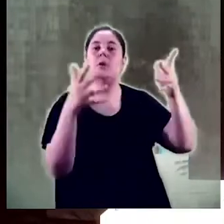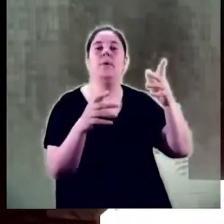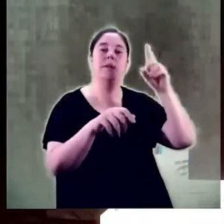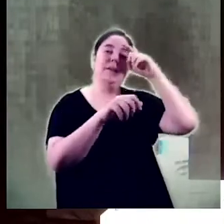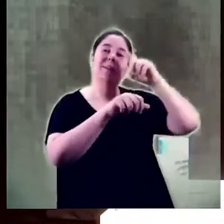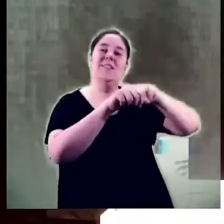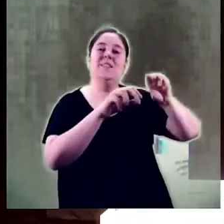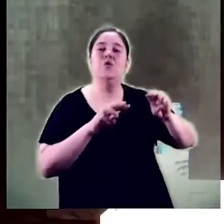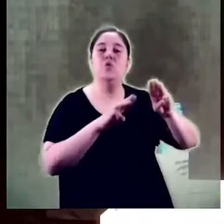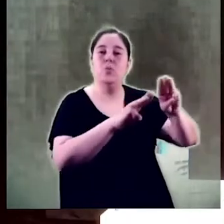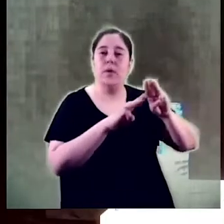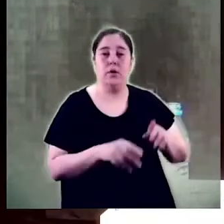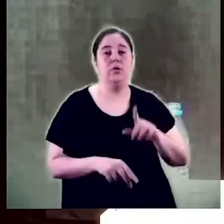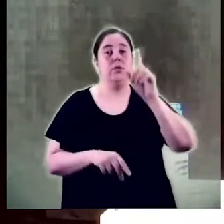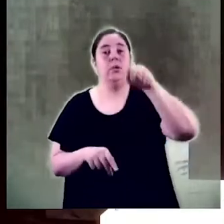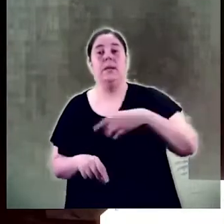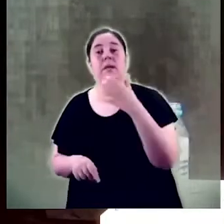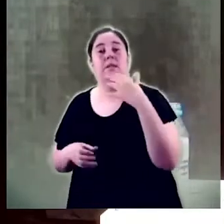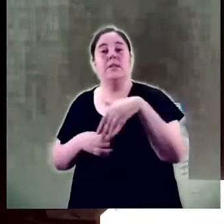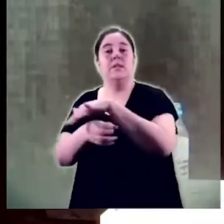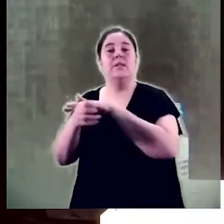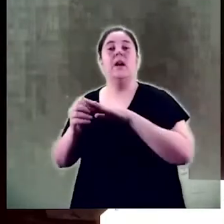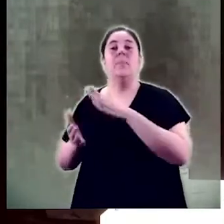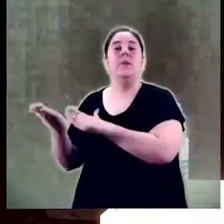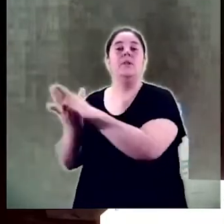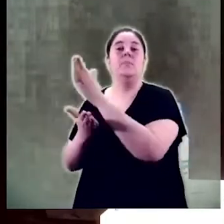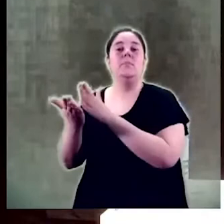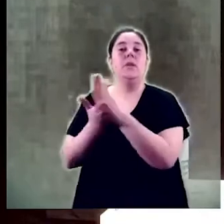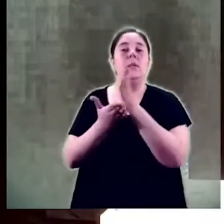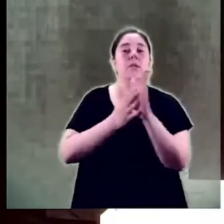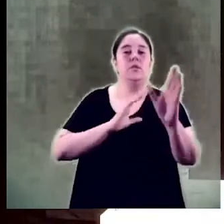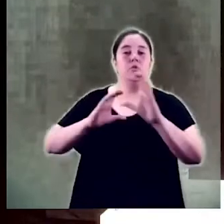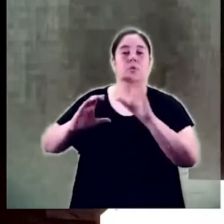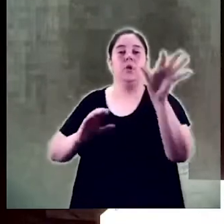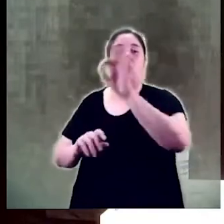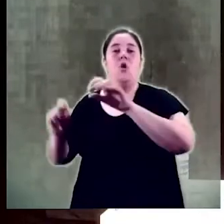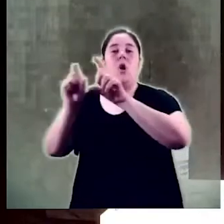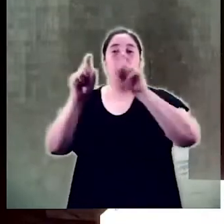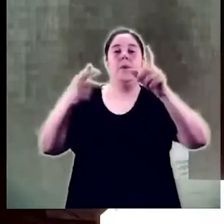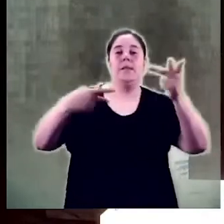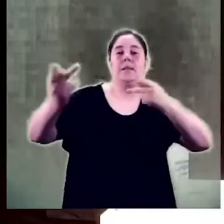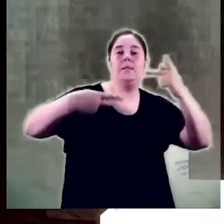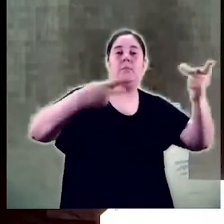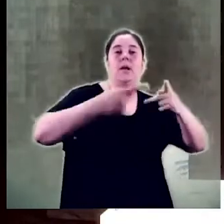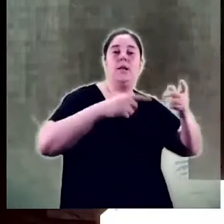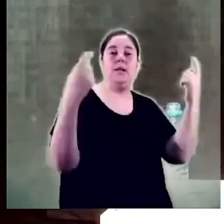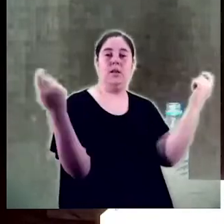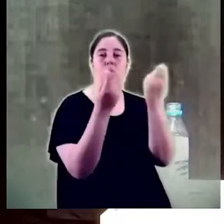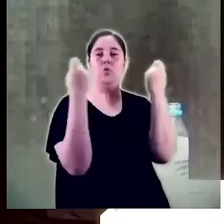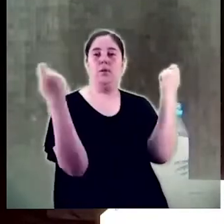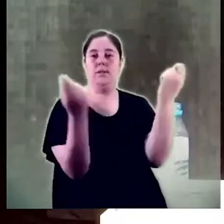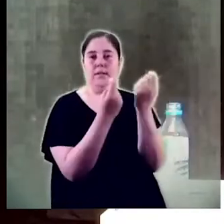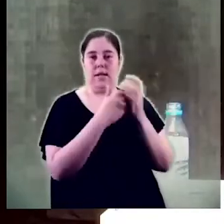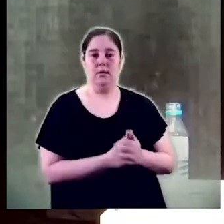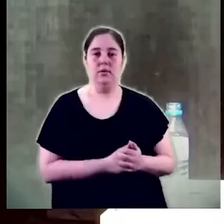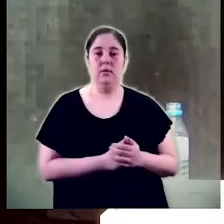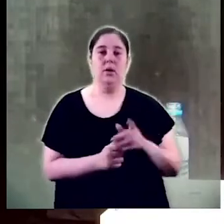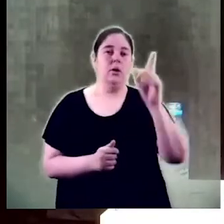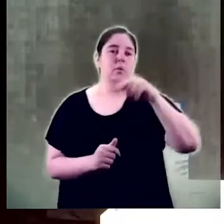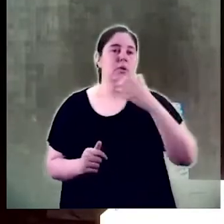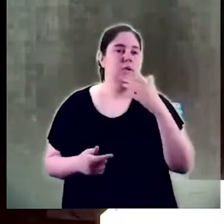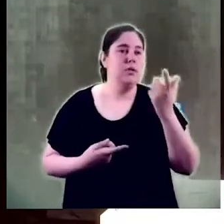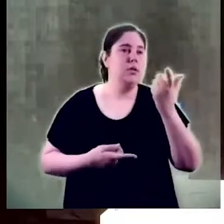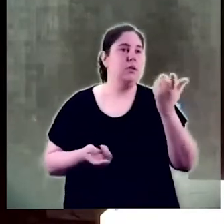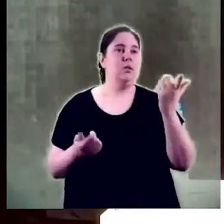'assessorament psicopedagògic igualment en l'àmbit dels mitjans de comunicació o empreses de màrqueting i publicitat així com